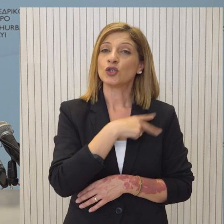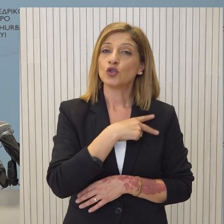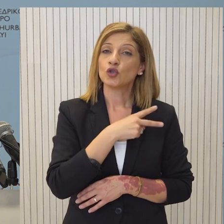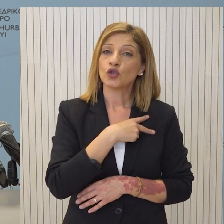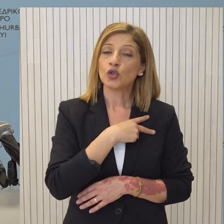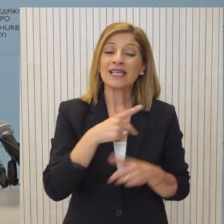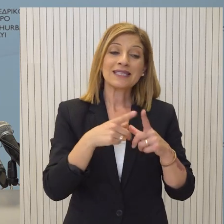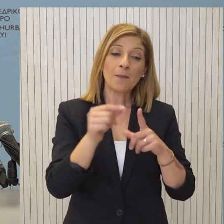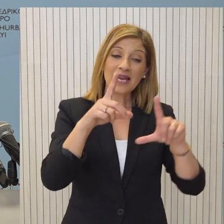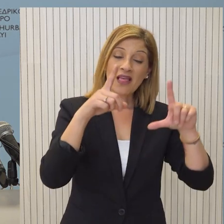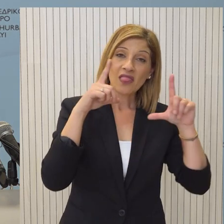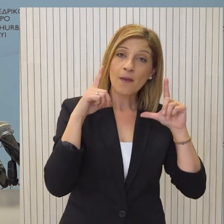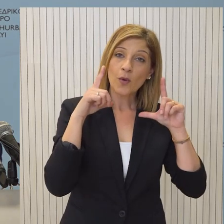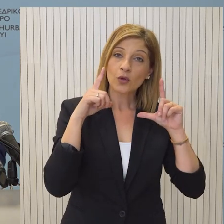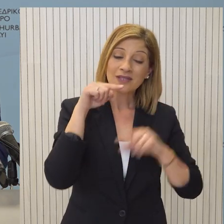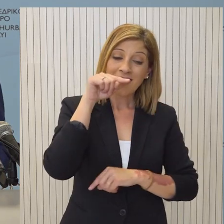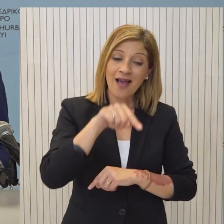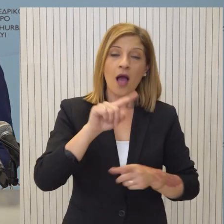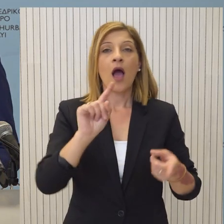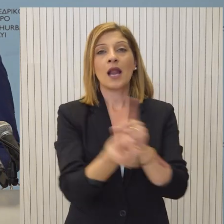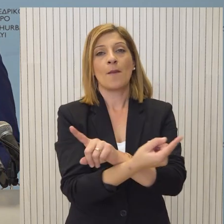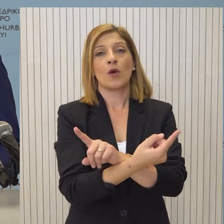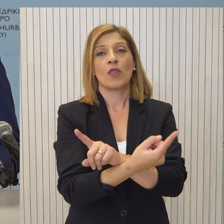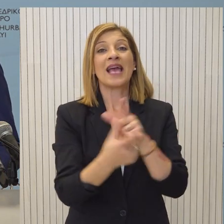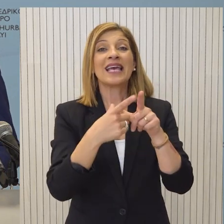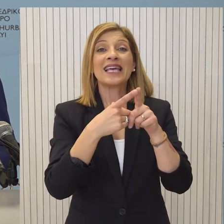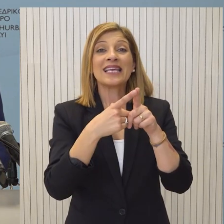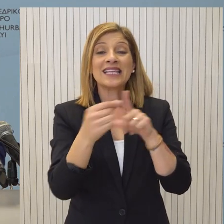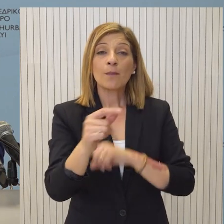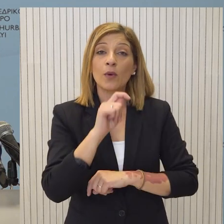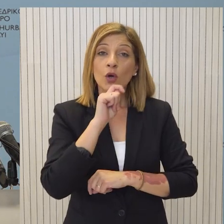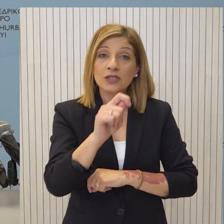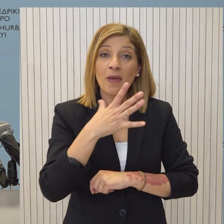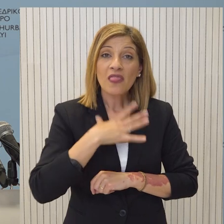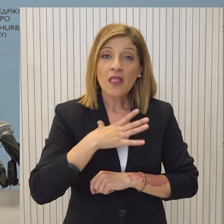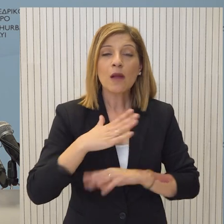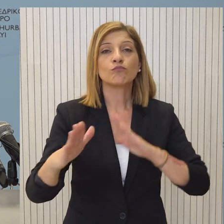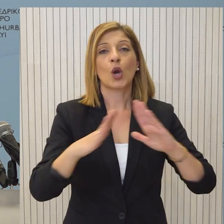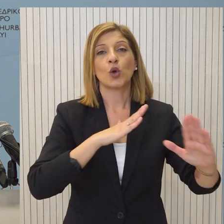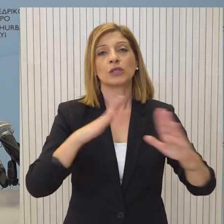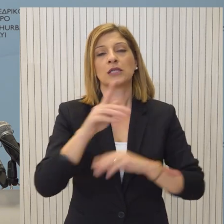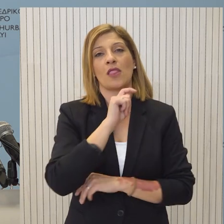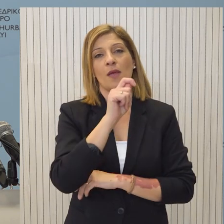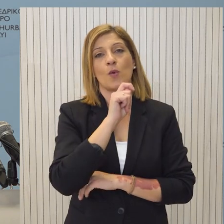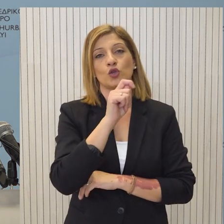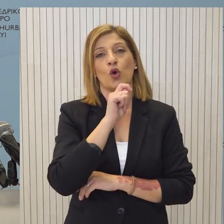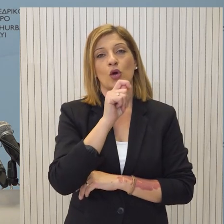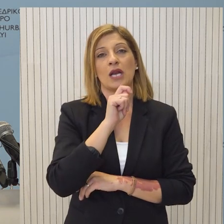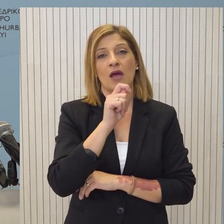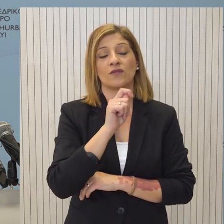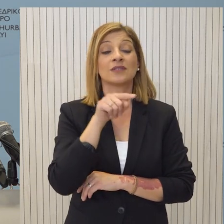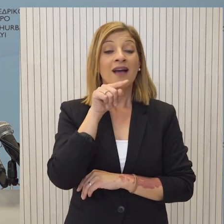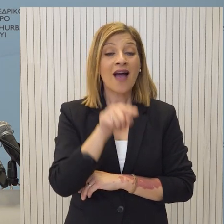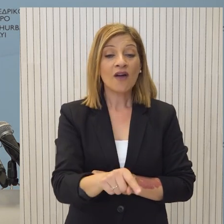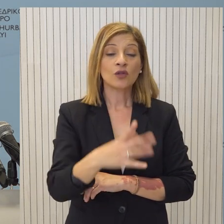Στην θέση της Κυπριακής Δημοκρατίας, αφού ακριβώς το ανάποδο έχει εκφράσει η Κυπριακή Δημοκρατία, είναι την προστασία των λειτουργών των μέσων μαζικής ενημέρωσης. Αυτό το